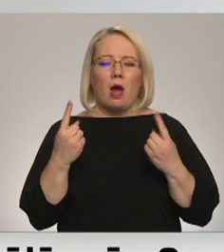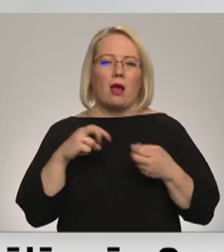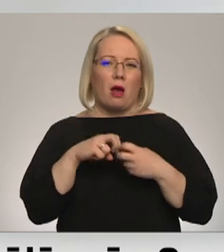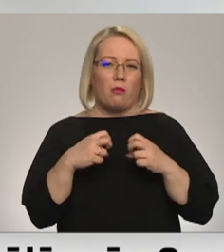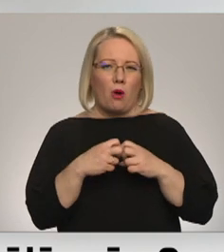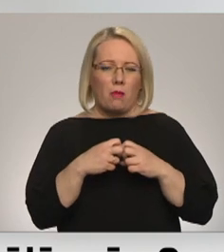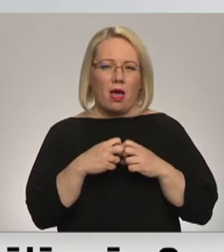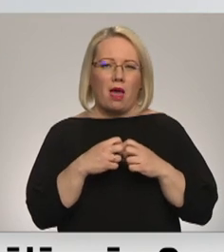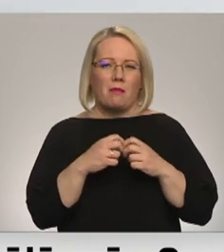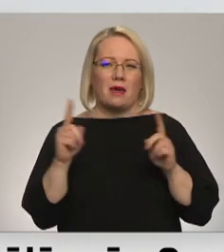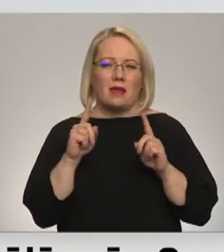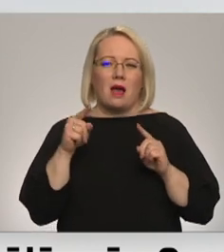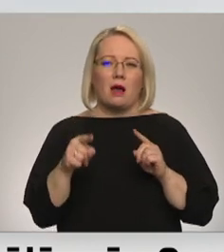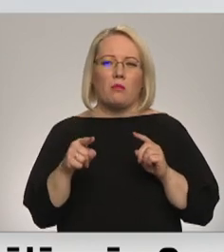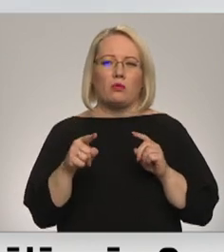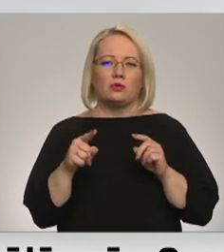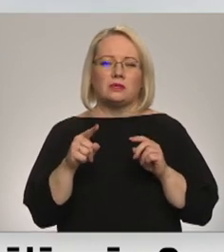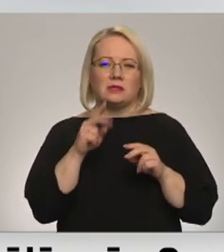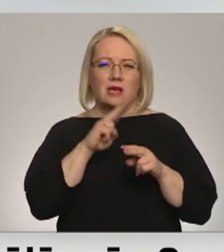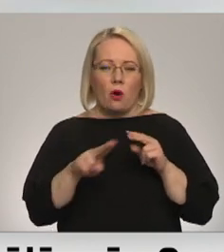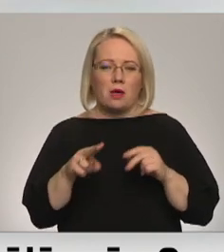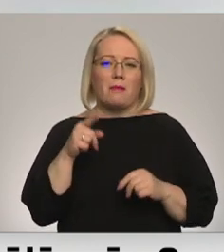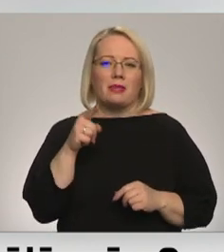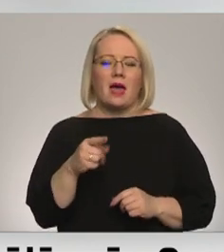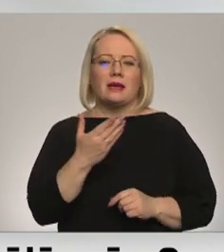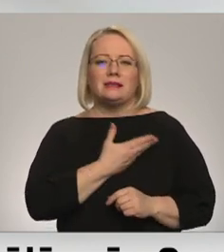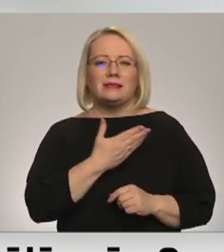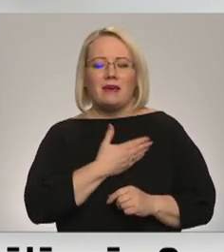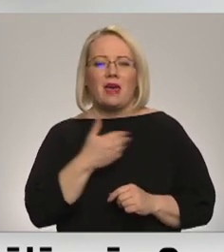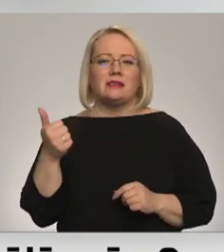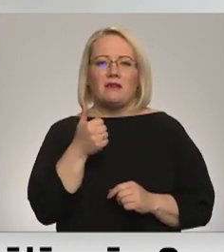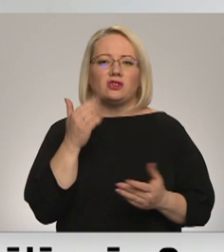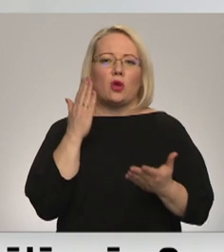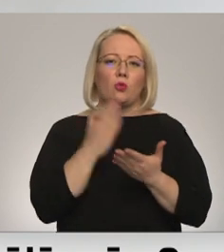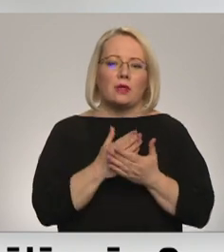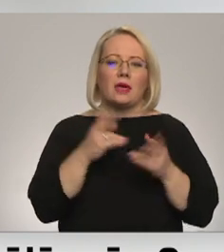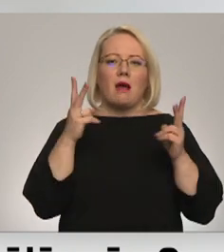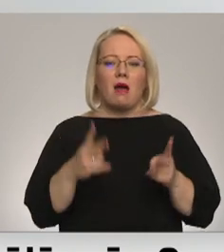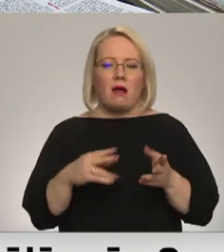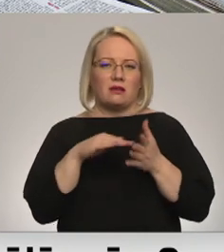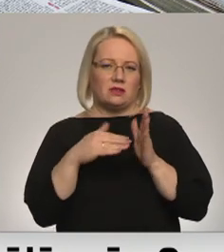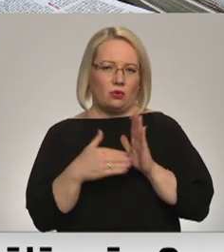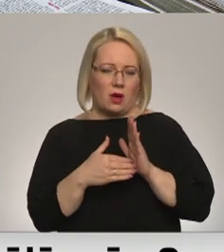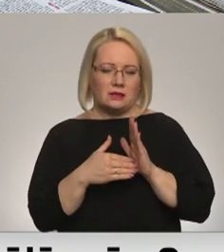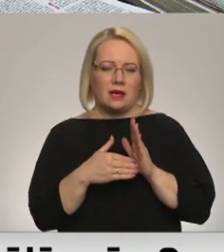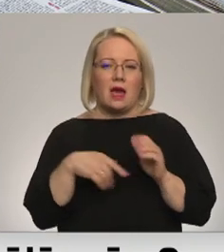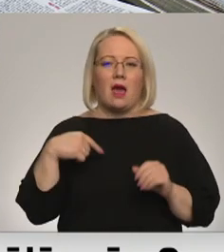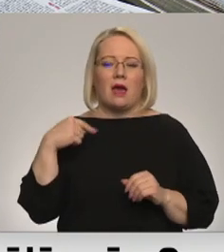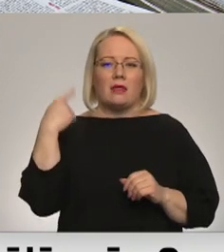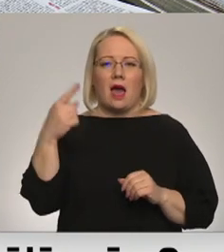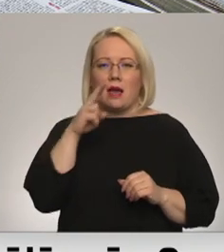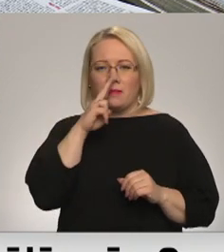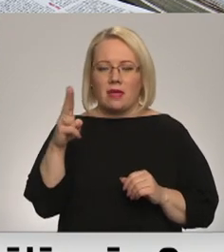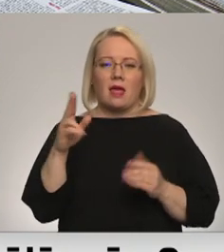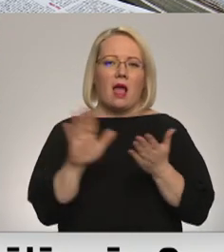būs zaudēta, bet kā negadās dzīvē, it sevišķiem notiek šāda ārkārtēja situācija. Jaunedeļa avīns atkal